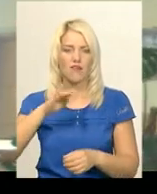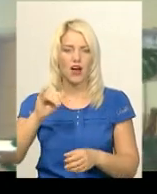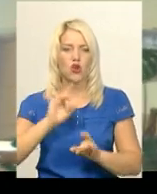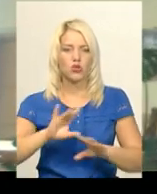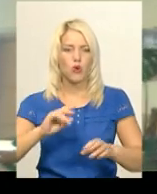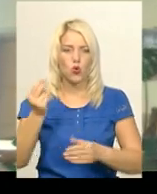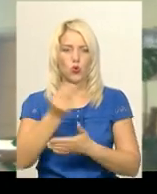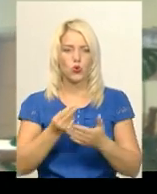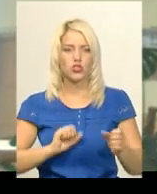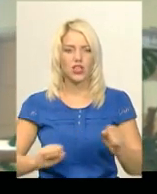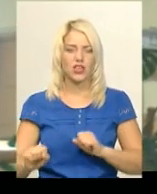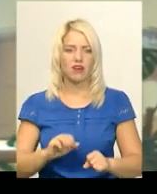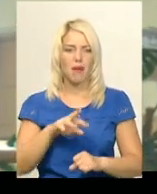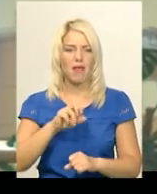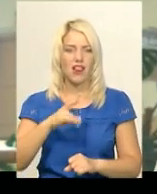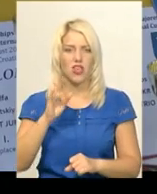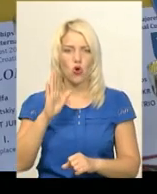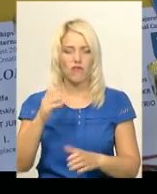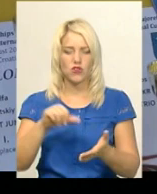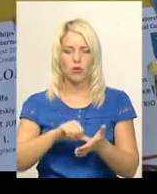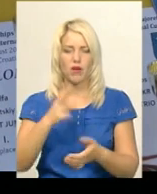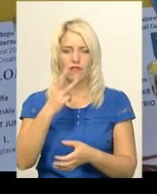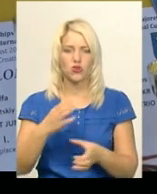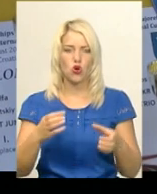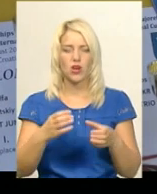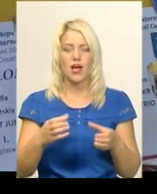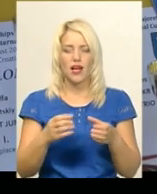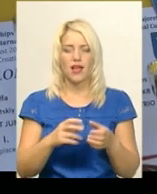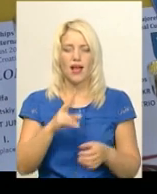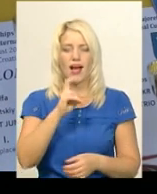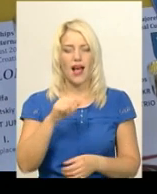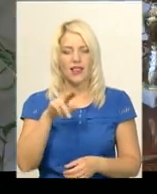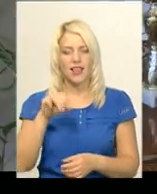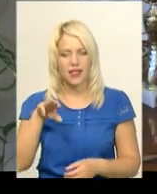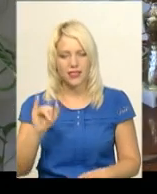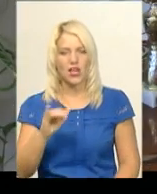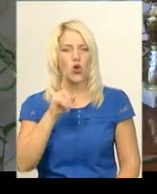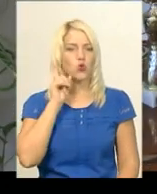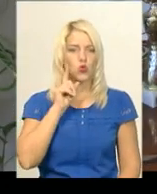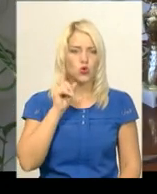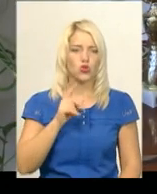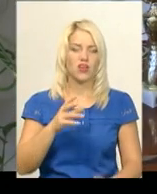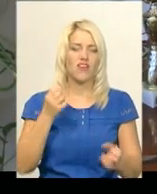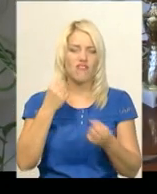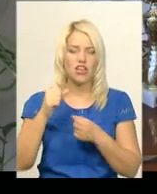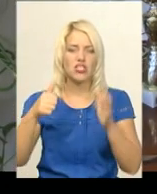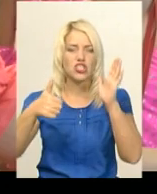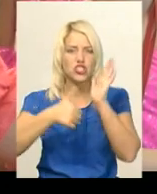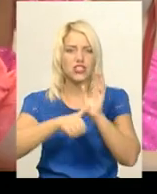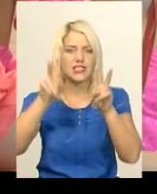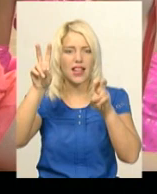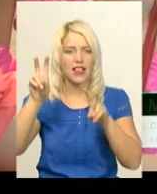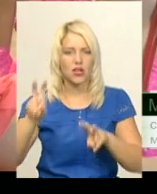керівник Олександр Мильніков. Вони виступали в трьох категоріях – кадетки, юніорки і сеньйорки, і виграли шість чемпіонських титулів.